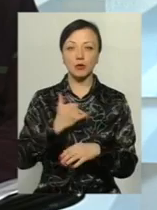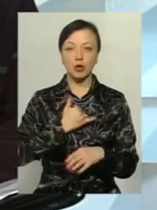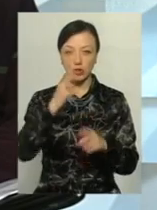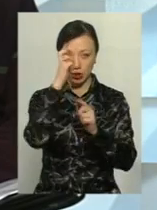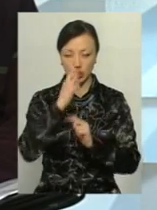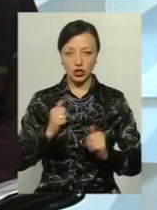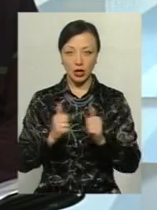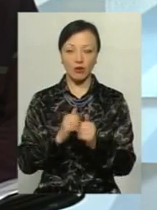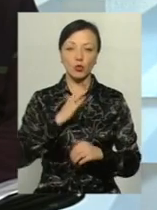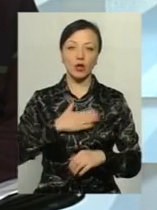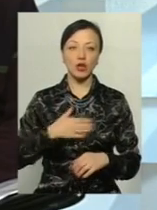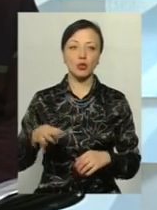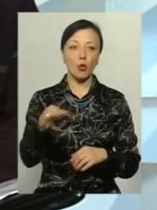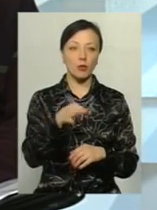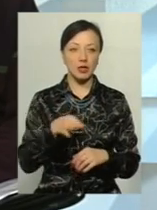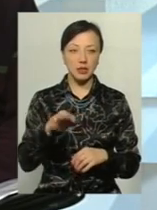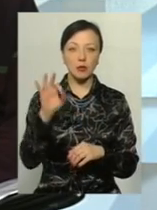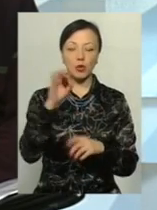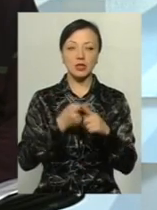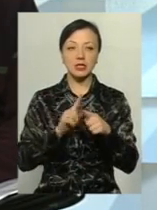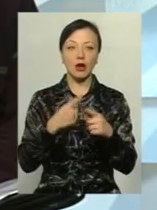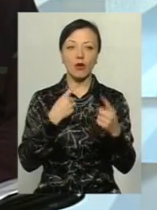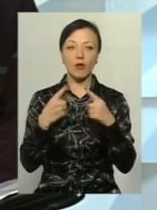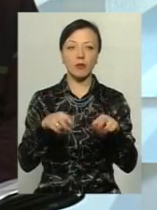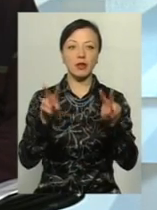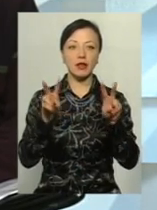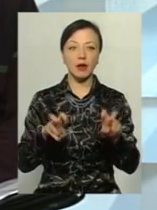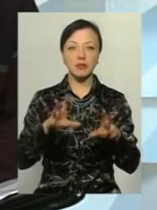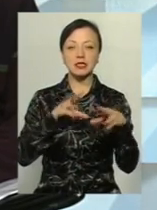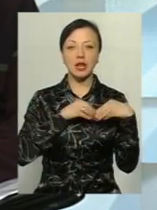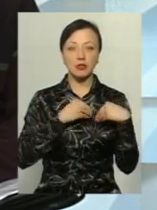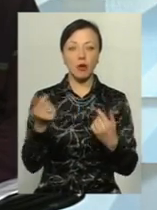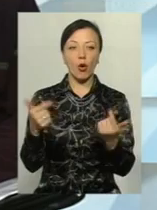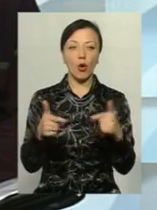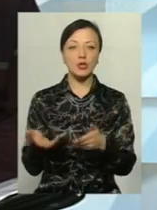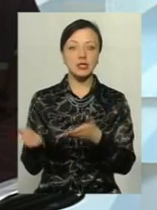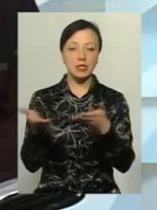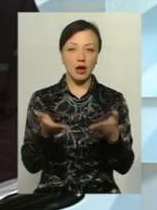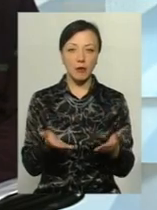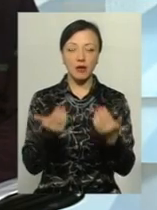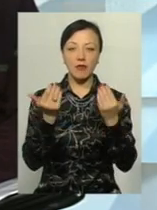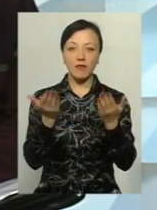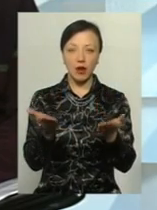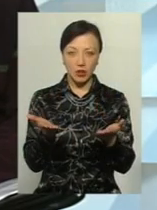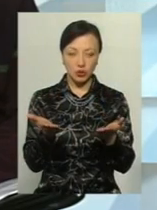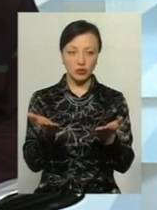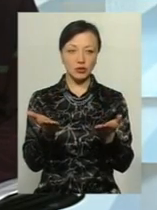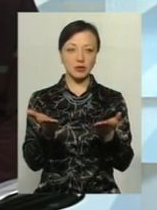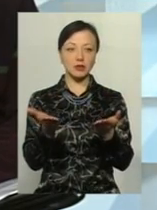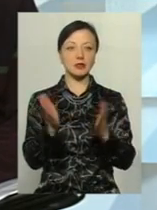державі і в нашій області, зокрема, про це говоримо у темі з нашими гостями. Ваше новне глядачу,